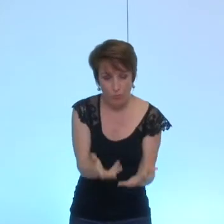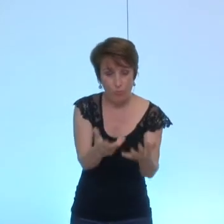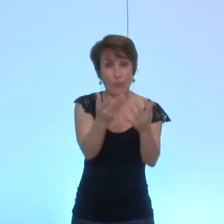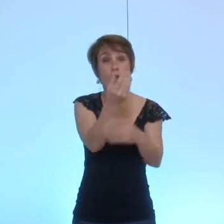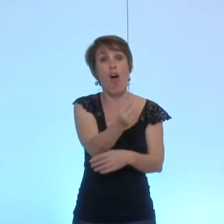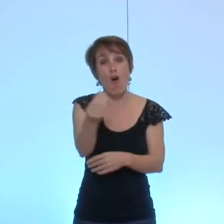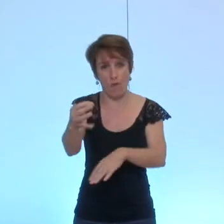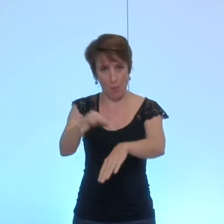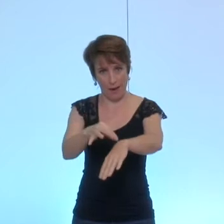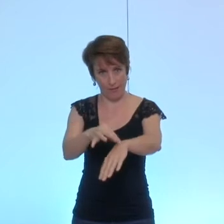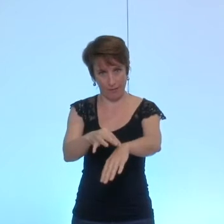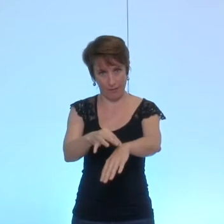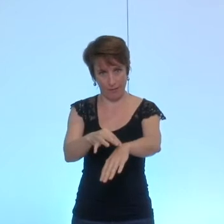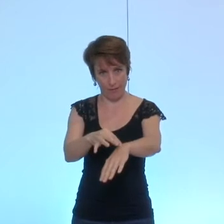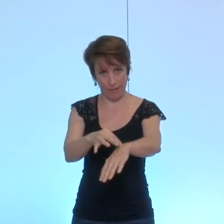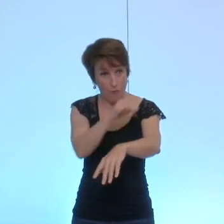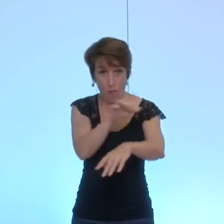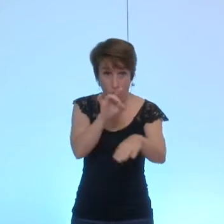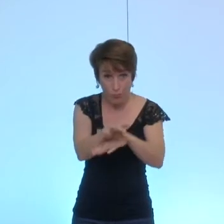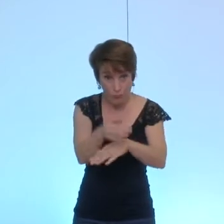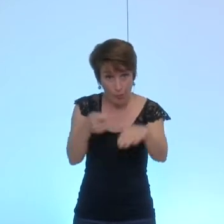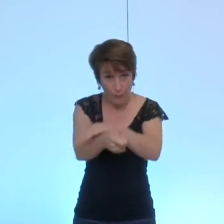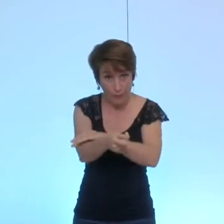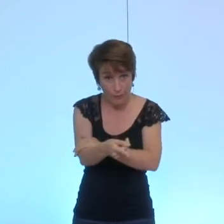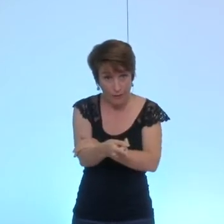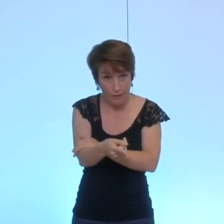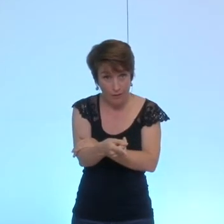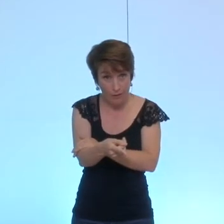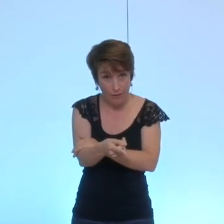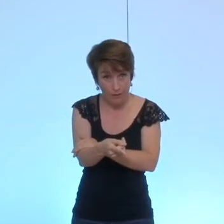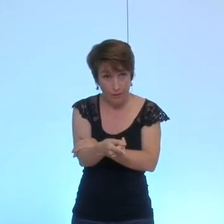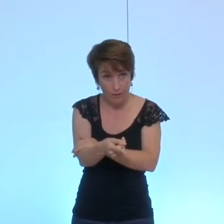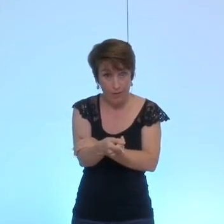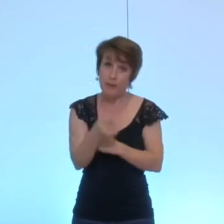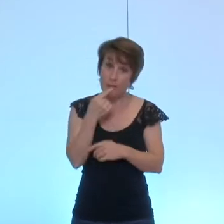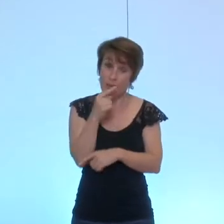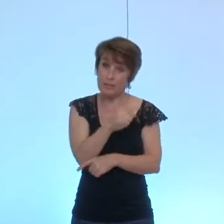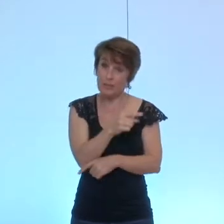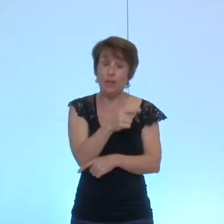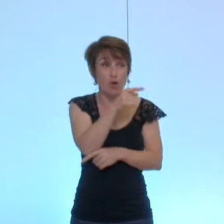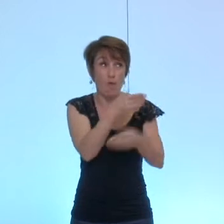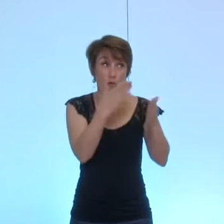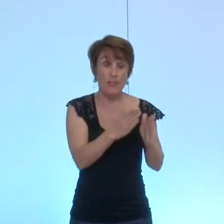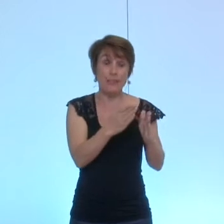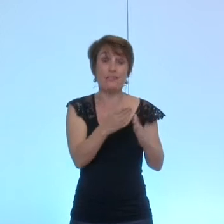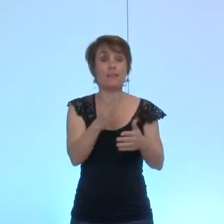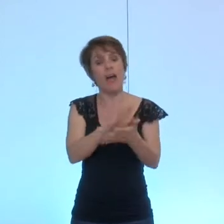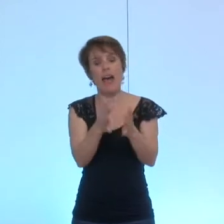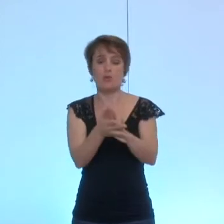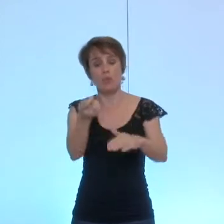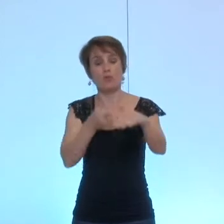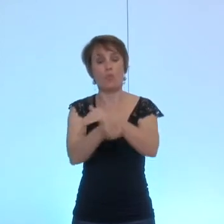qu'au moment où vous ne donnez pas, vous cessez d'accorder une subvention de 1300 euros